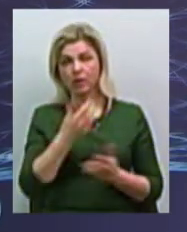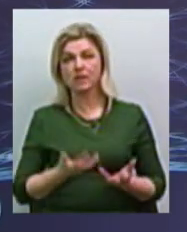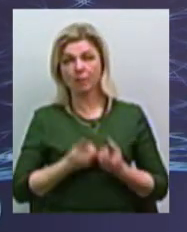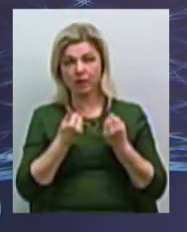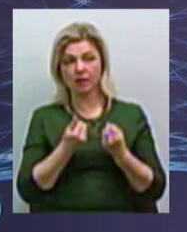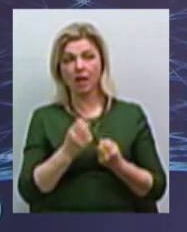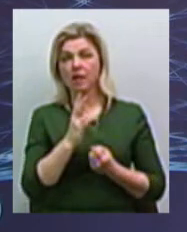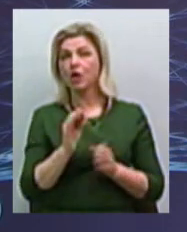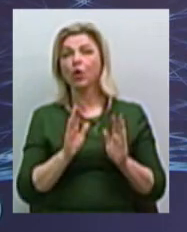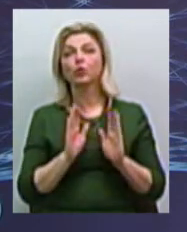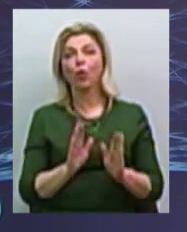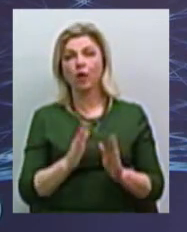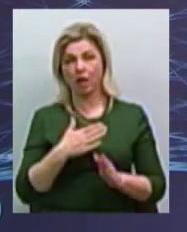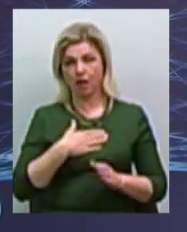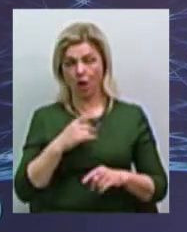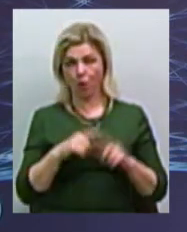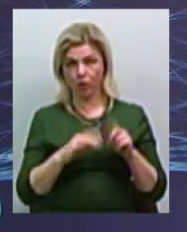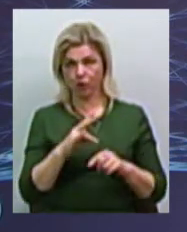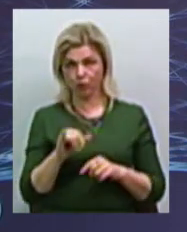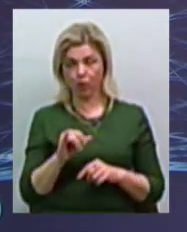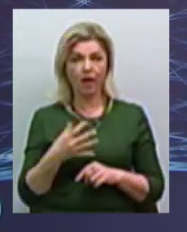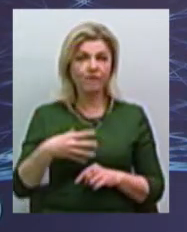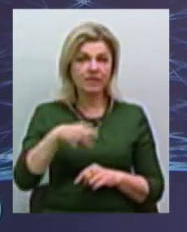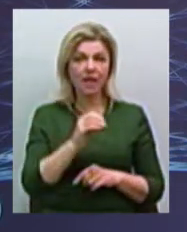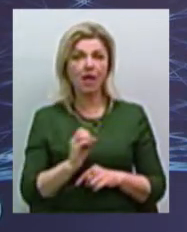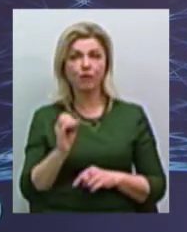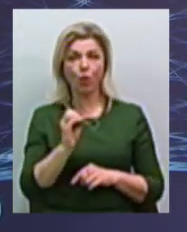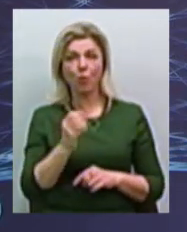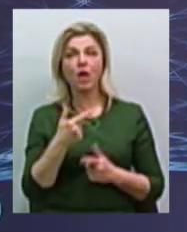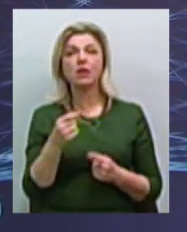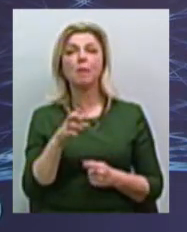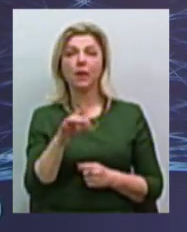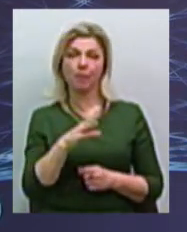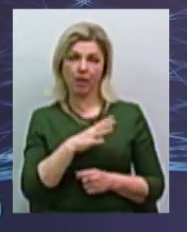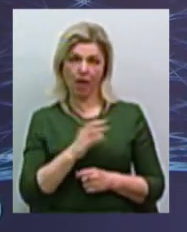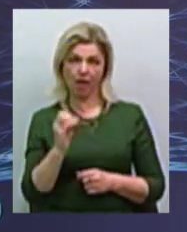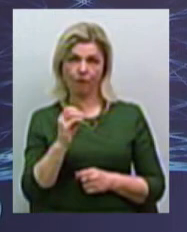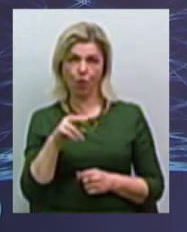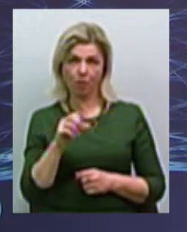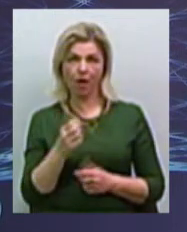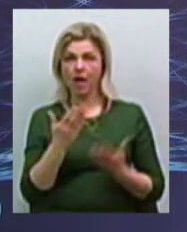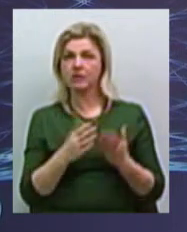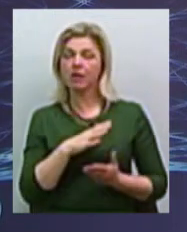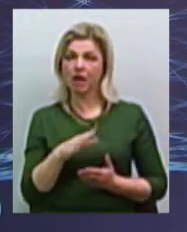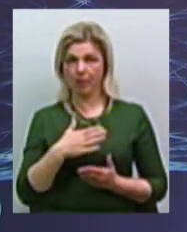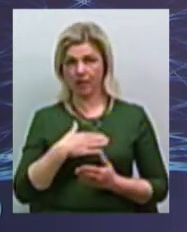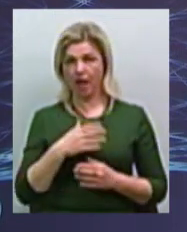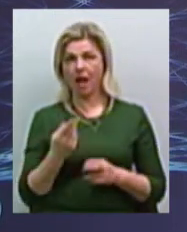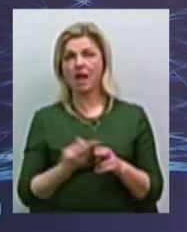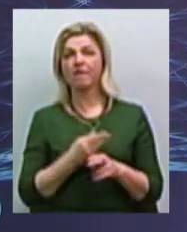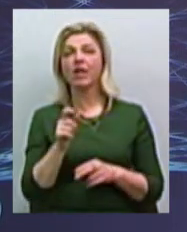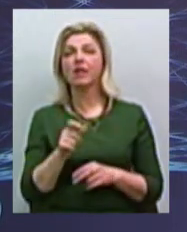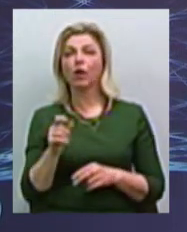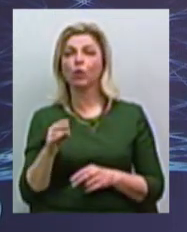Родину, не тільки Європу. Где був би Європа, якби не були наші ліквідатори? Вопрос,